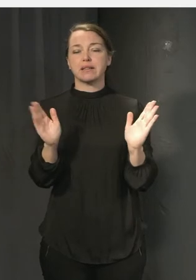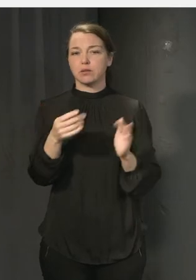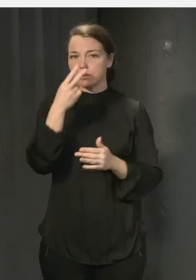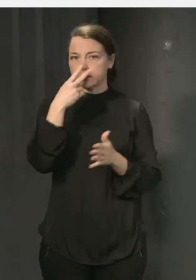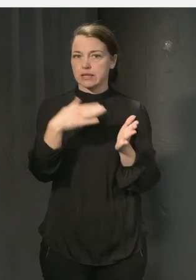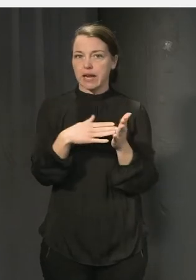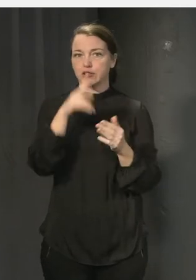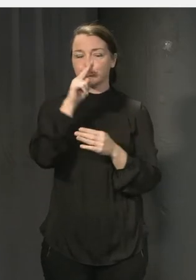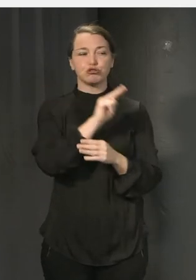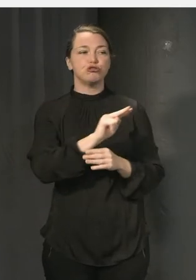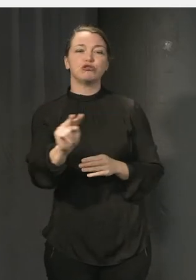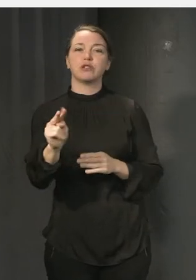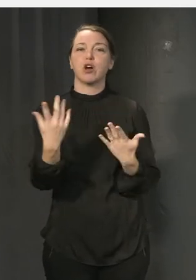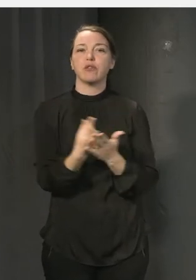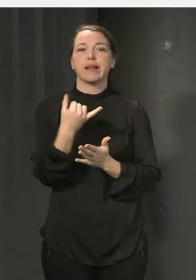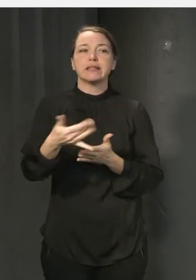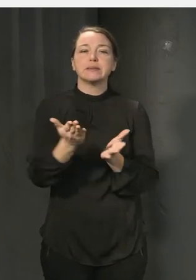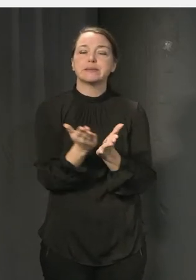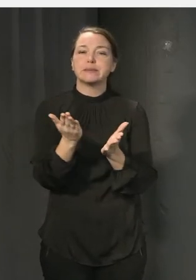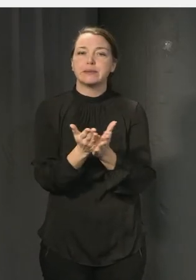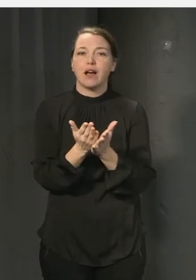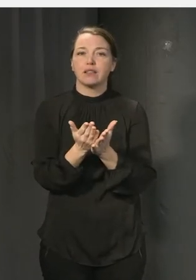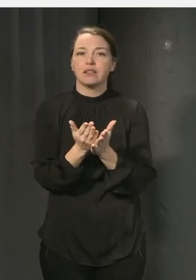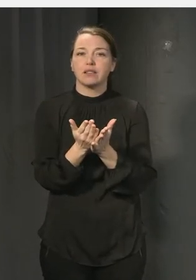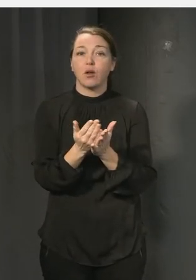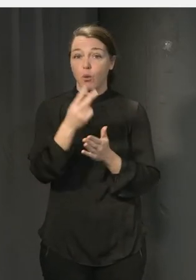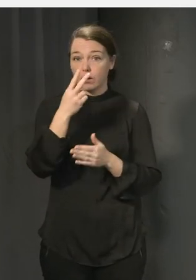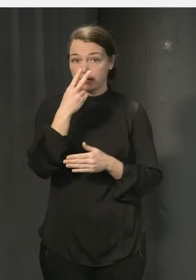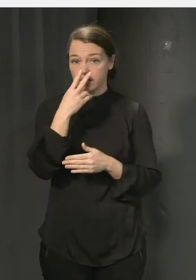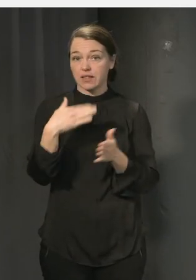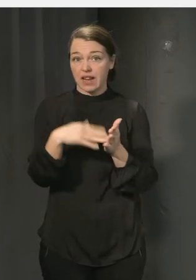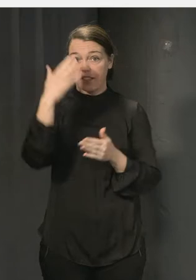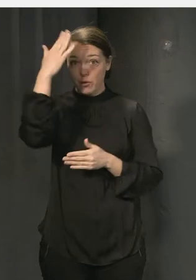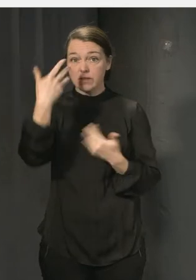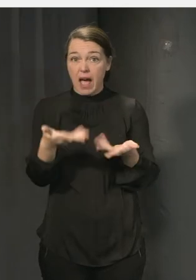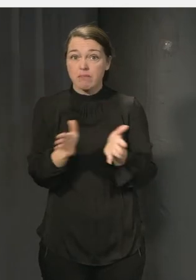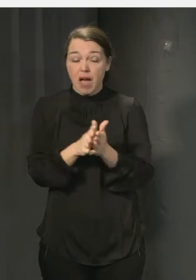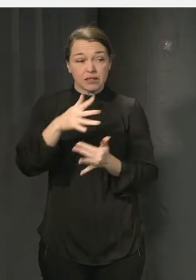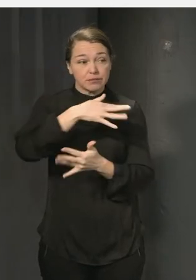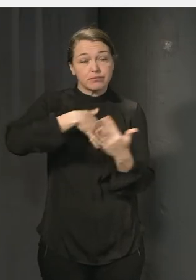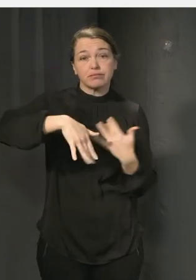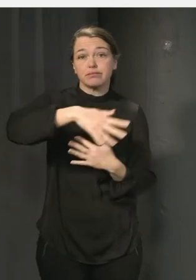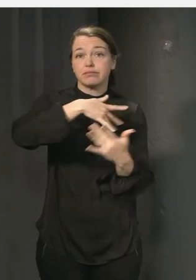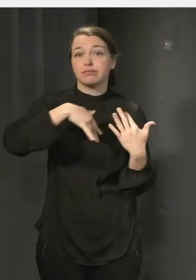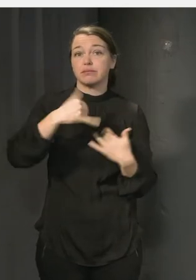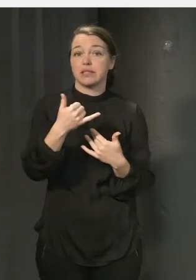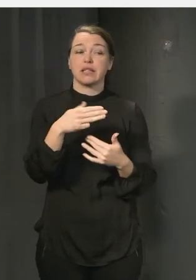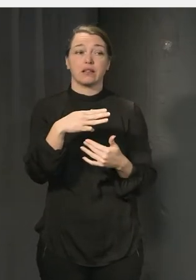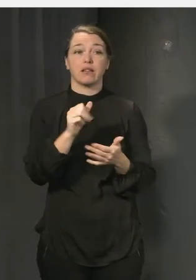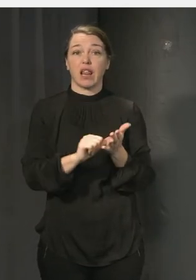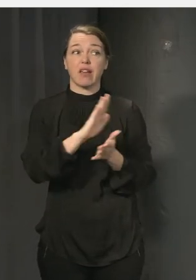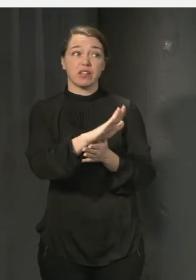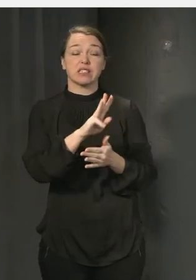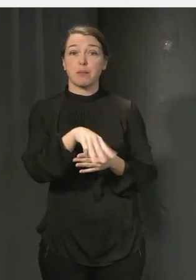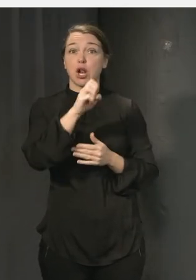Synliggöra vad som händer och sker på skolan. Se till att vuxna rör sig i de här miljöerna som eleverna rör sig i.